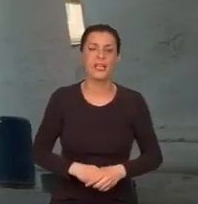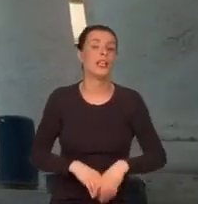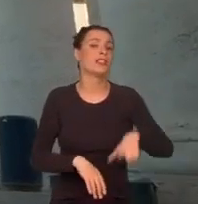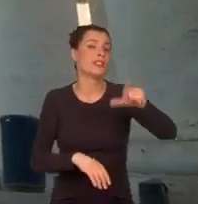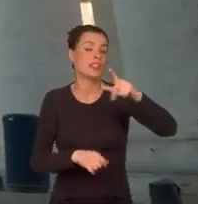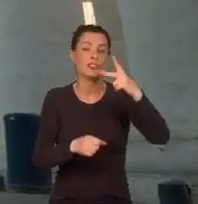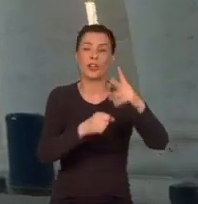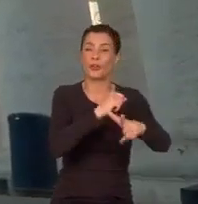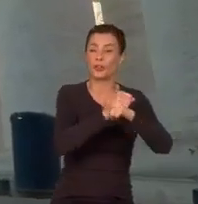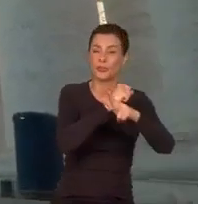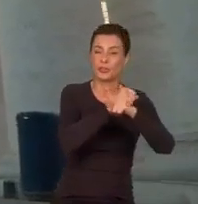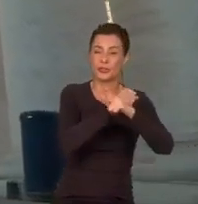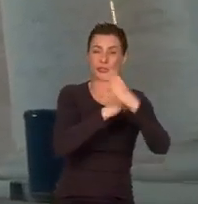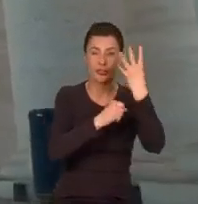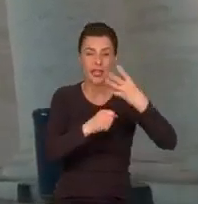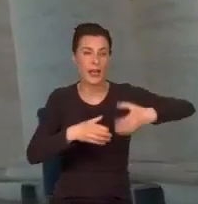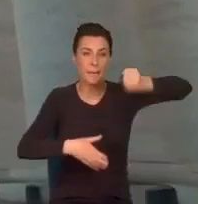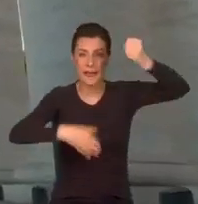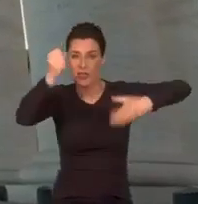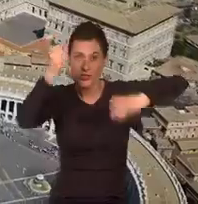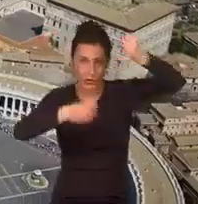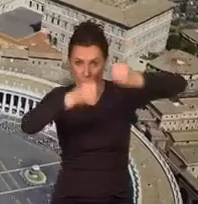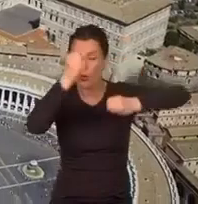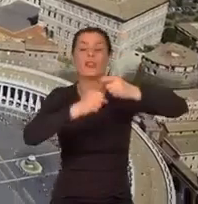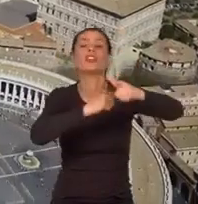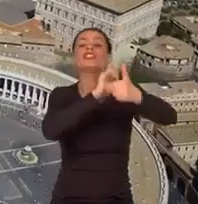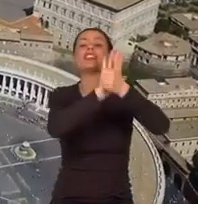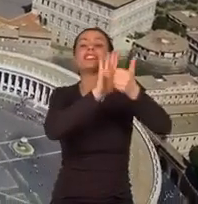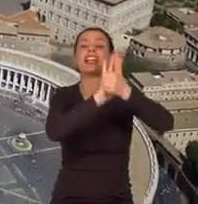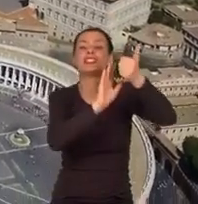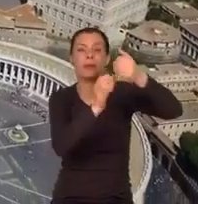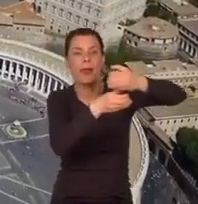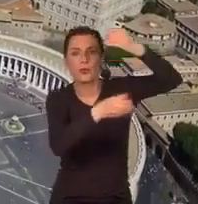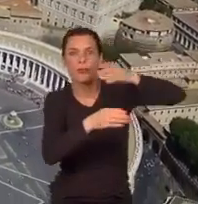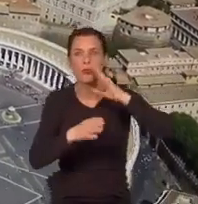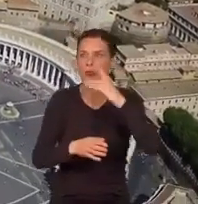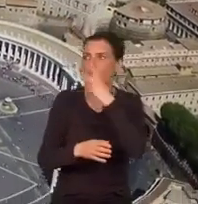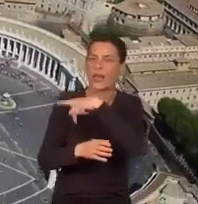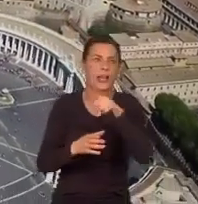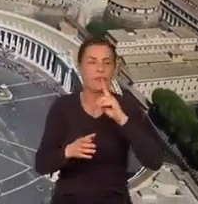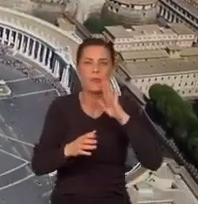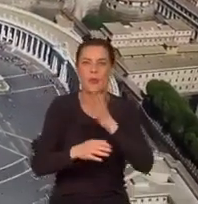284 16-metrowe kolumny stworzyły jakby ramiona kościoła otwarte dla wiernych.